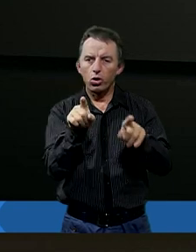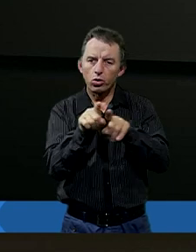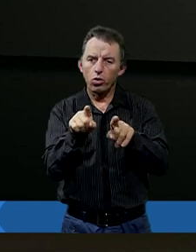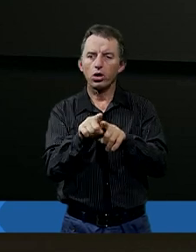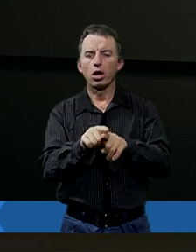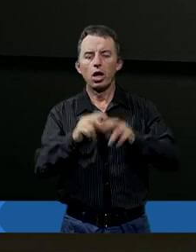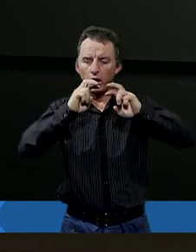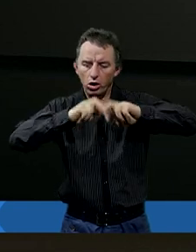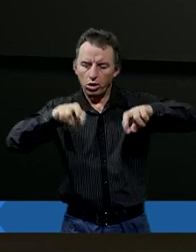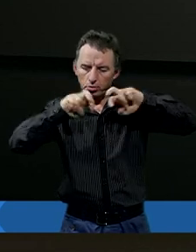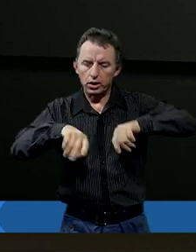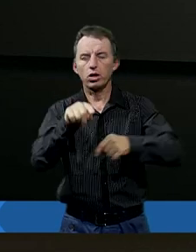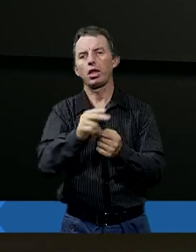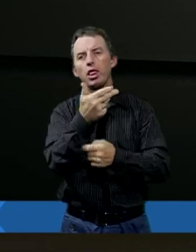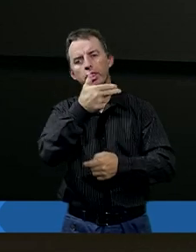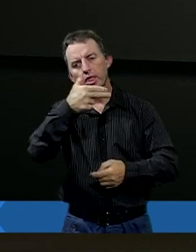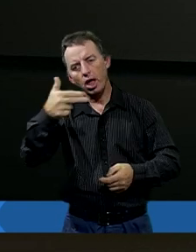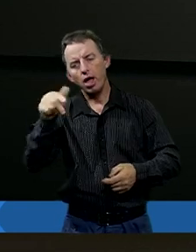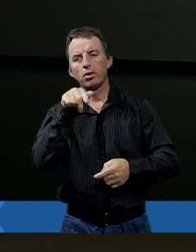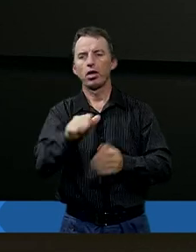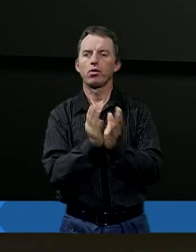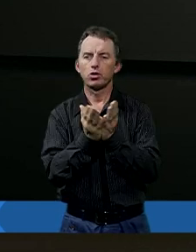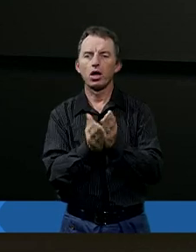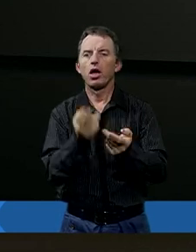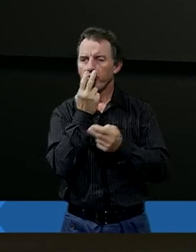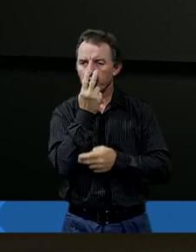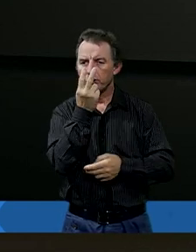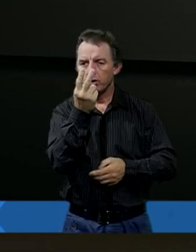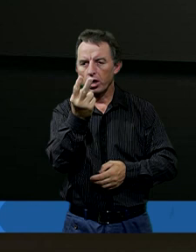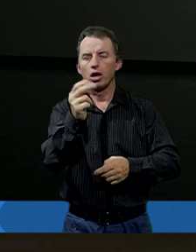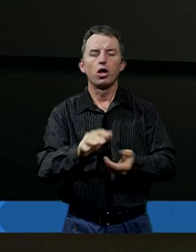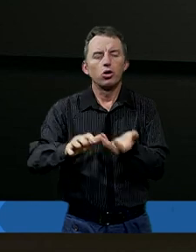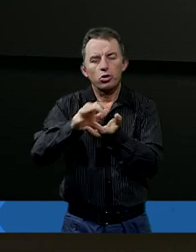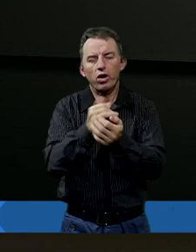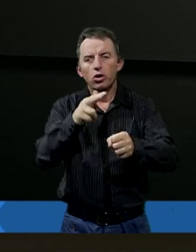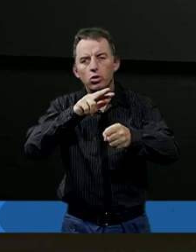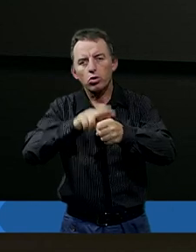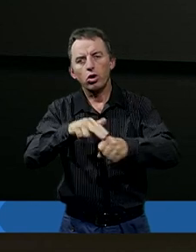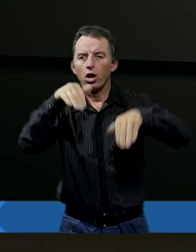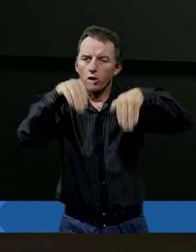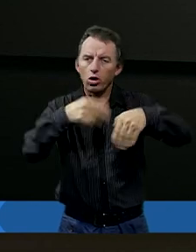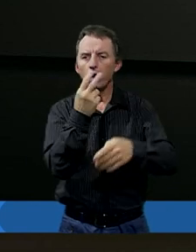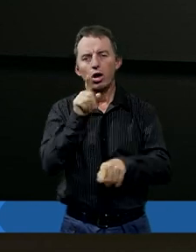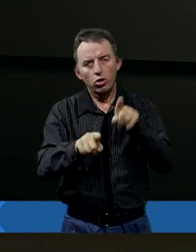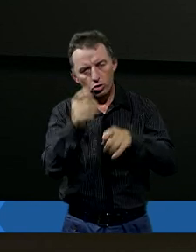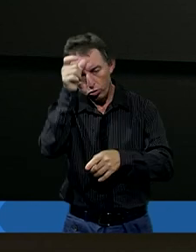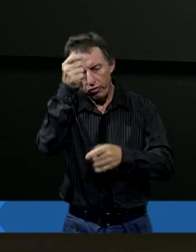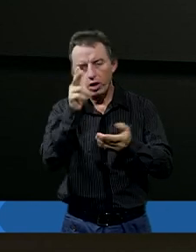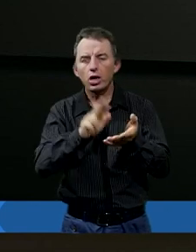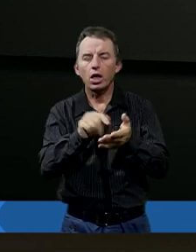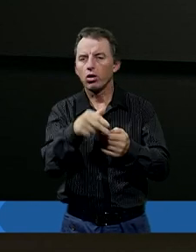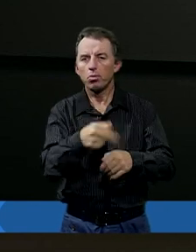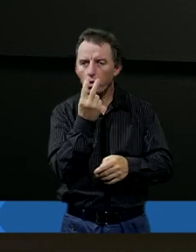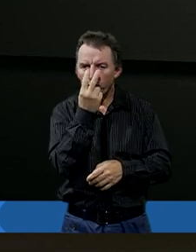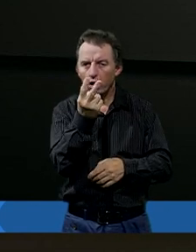również rozpatrując ten temat, że w tej księdze widzimy świat, którego normalny człowiek na co dzień nie widzi.